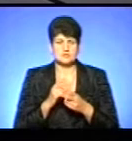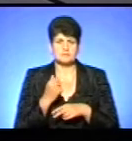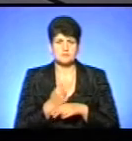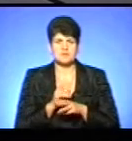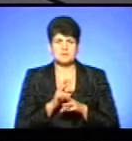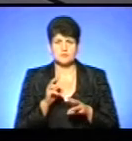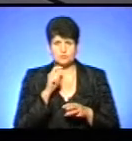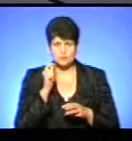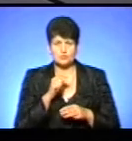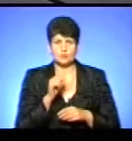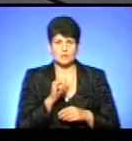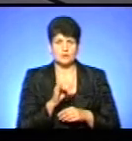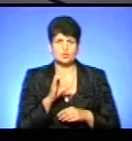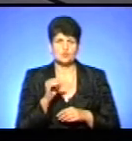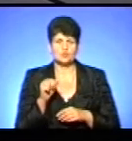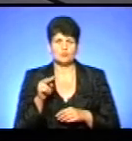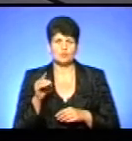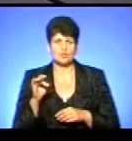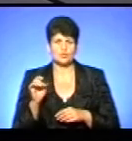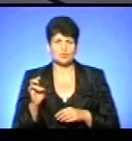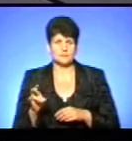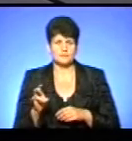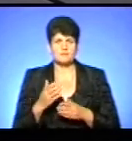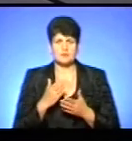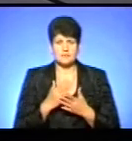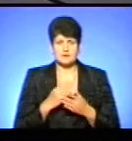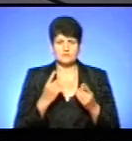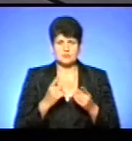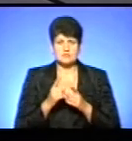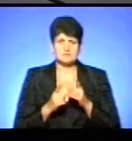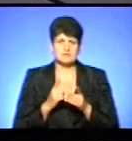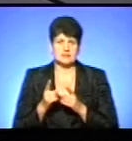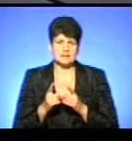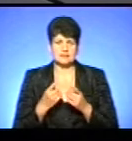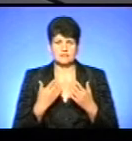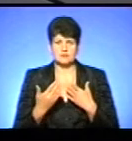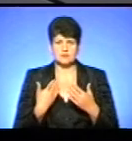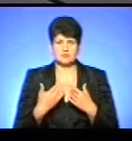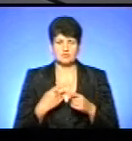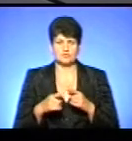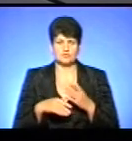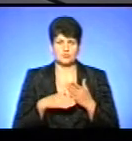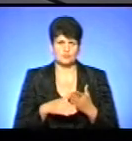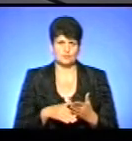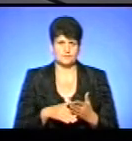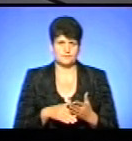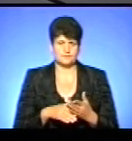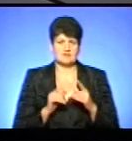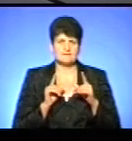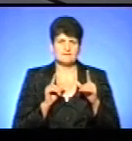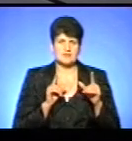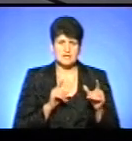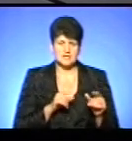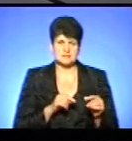України і з Уляною Супрун. Ми сьогодні радикально маємо змінити взагалі підхід до екстреної медичної допомоги, виїзди.